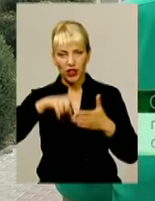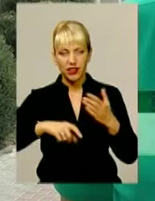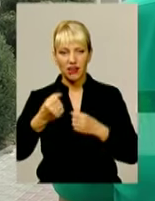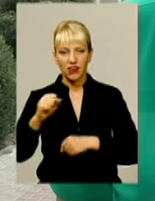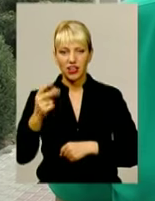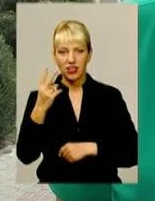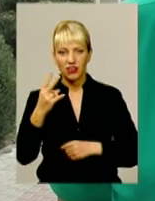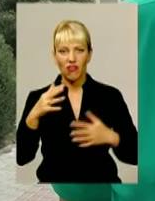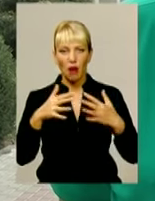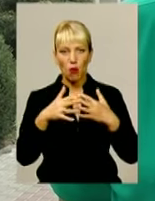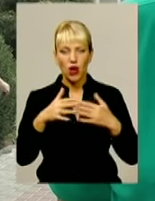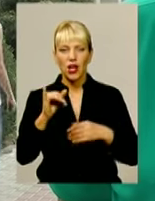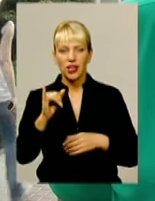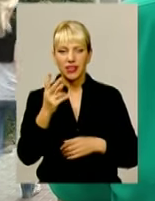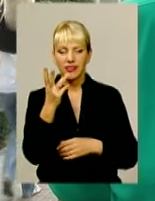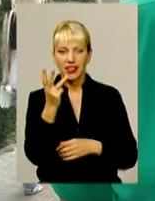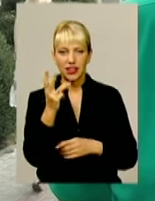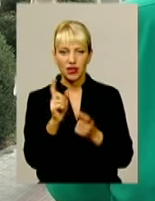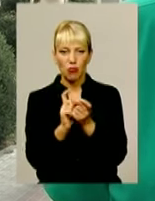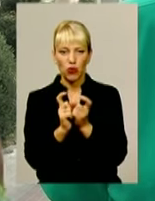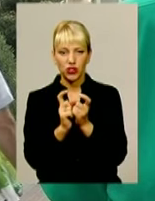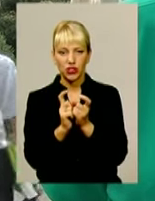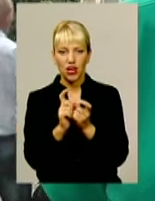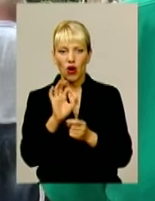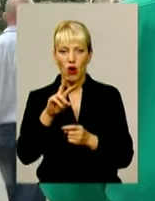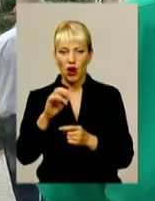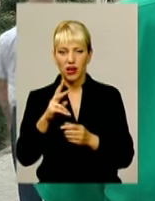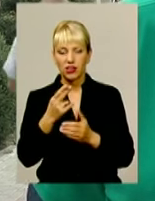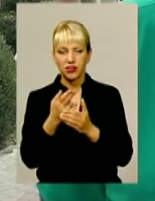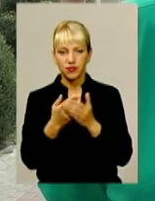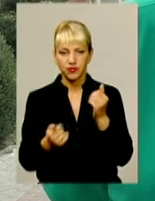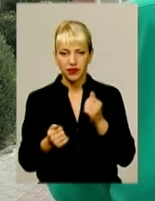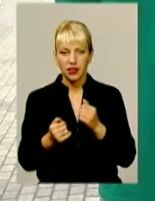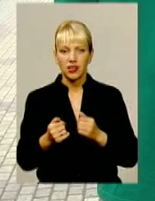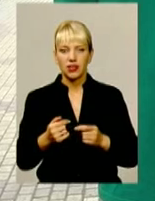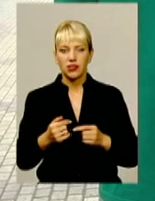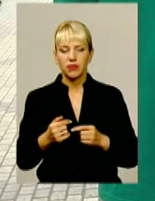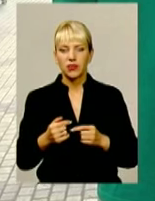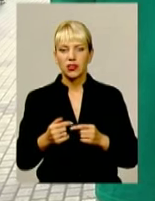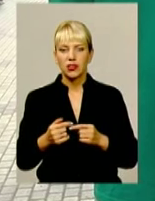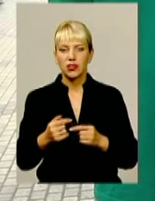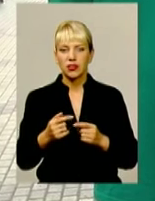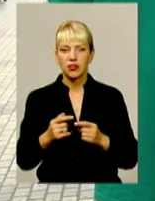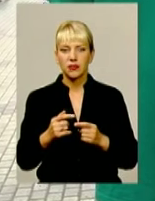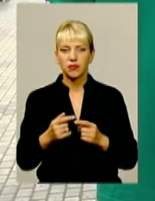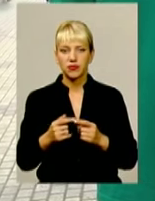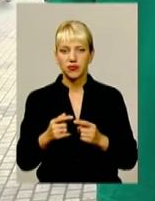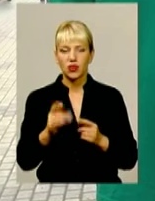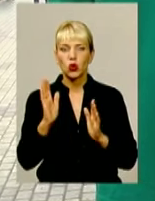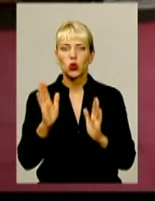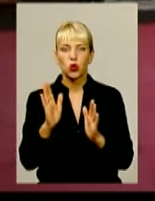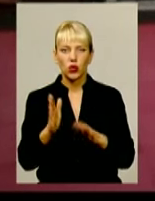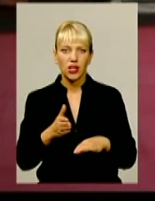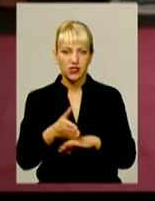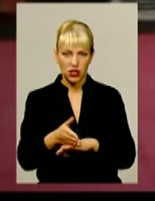два боя, але, к сожалению, третій поєдинок. Олешка теж вийшов, також як і Соня, розвиткує групу кадетів. Тому у них все